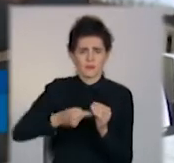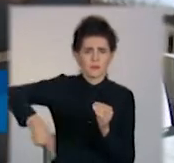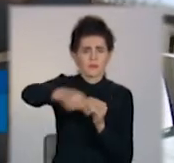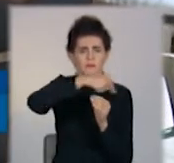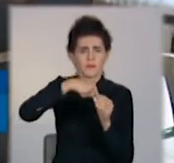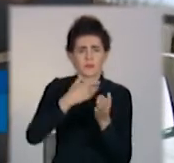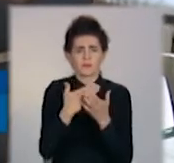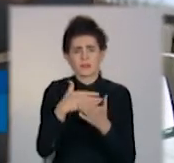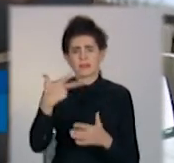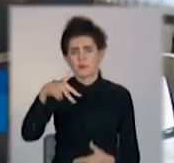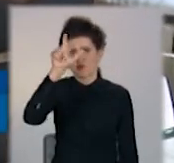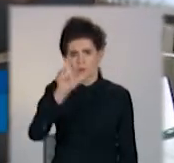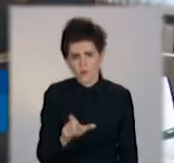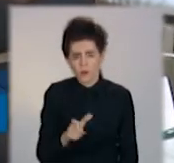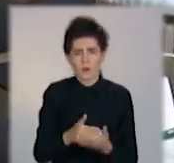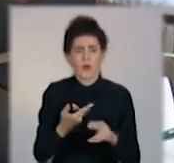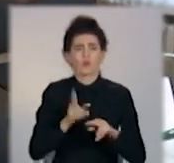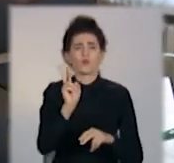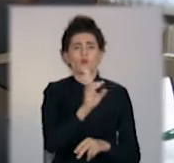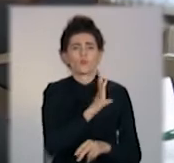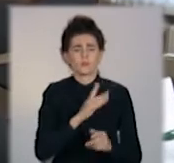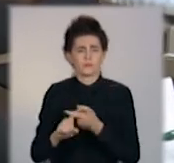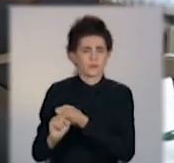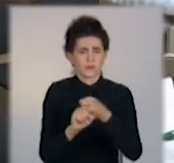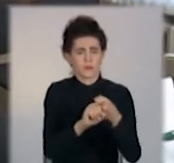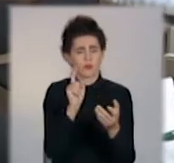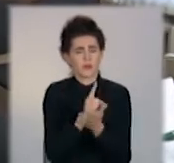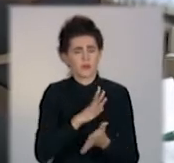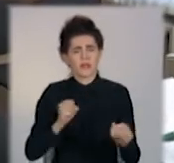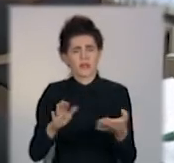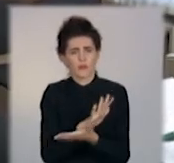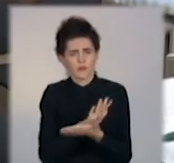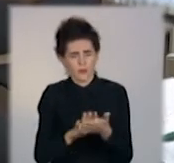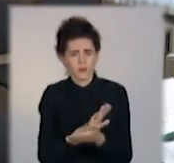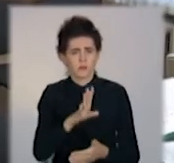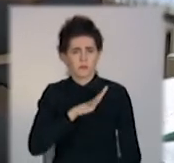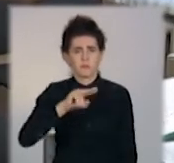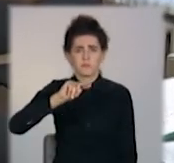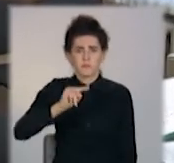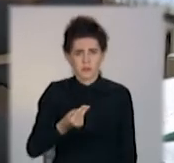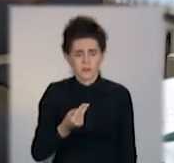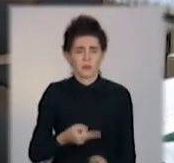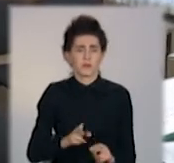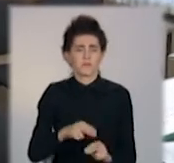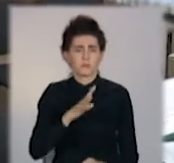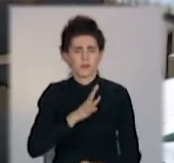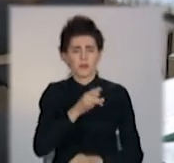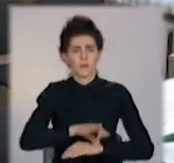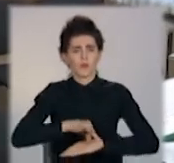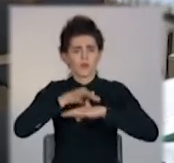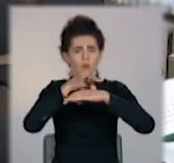даного приводу ще ведеться. Дезінфекція в Волгнищі проводилась в п'ятницю. Вона проводилась